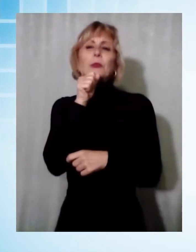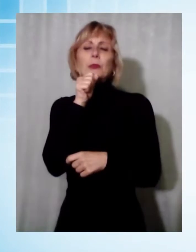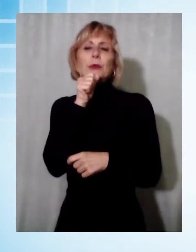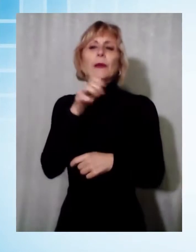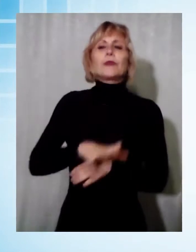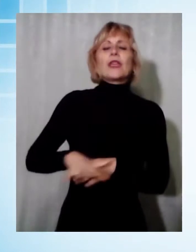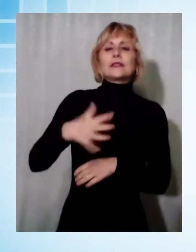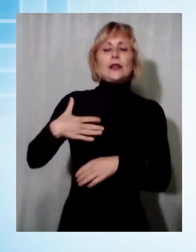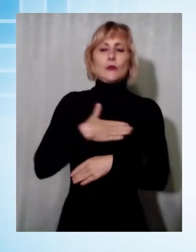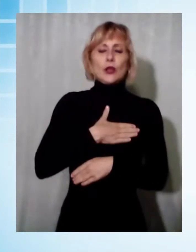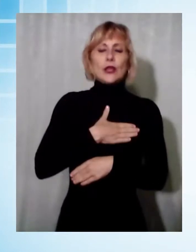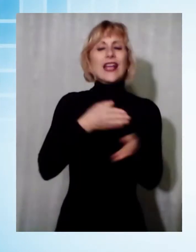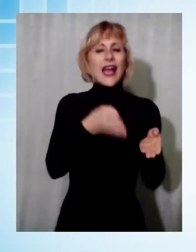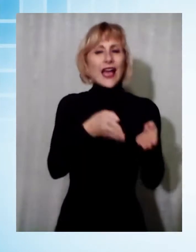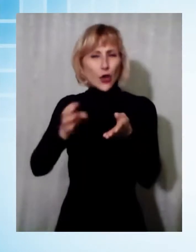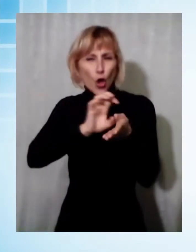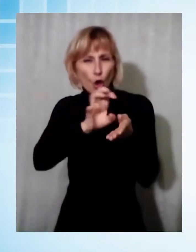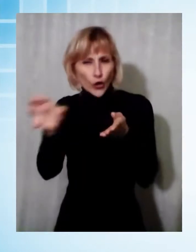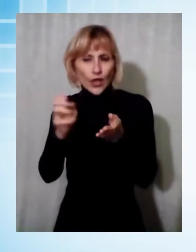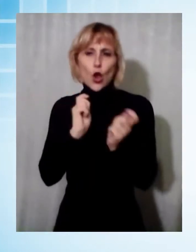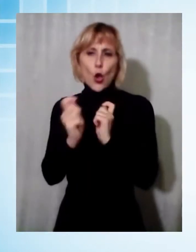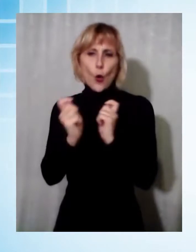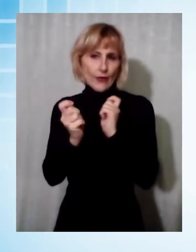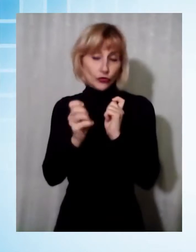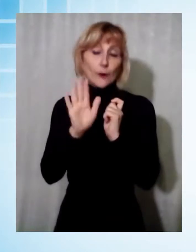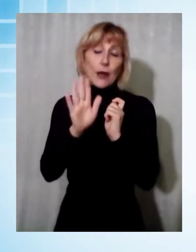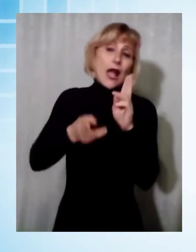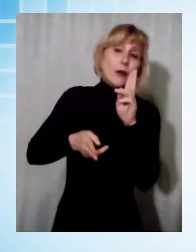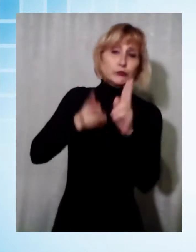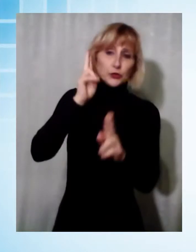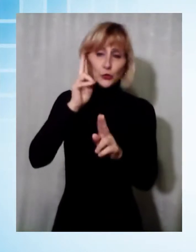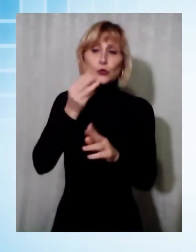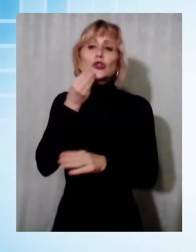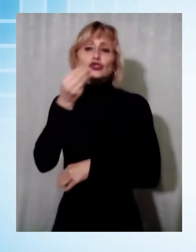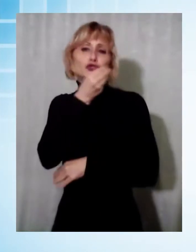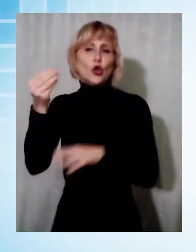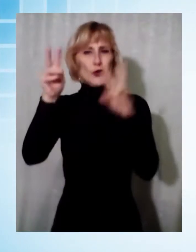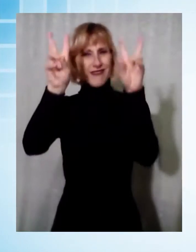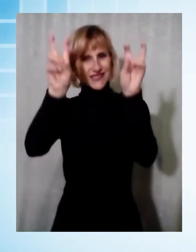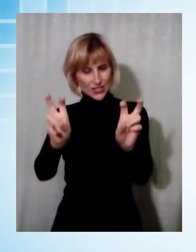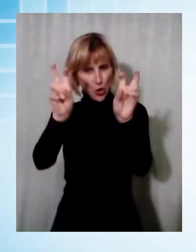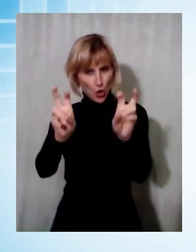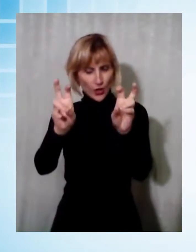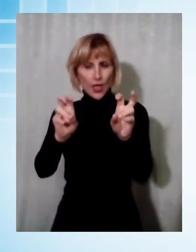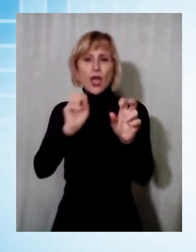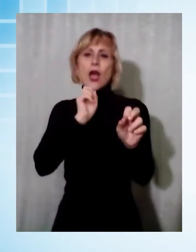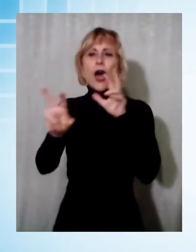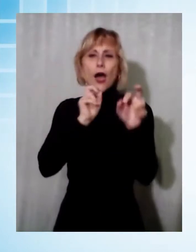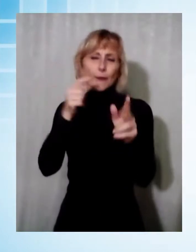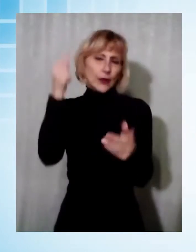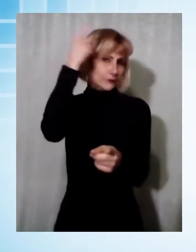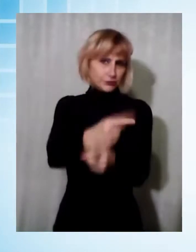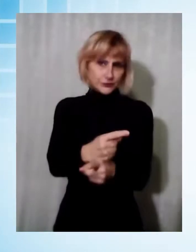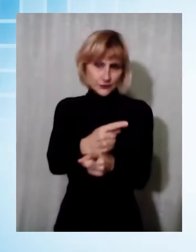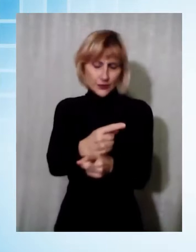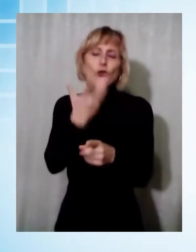commerciali, ma il più rappresentato era probabilmente il settore ristorazione. L'appello è sempre lo stesso, molto semplice, poter tornare a